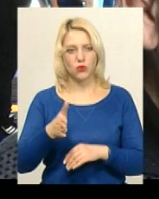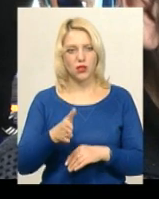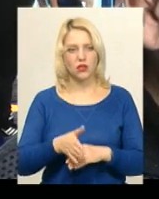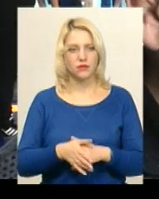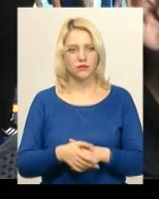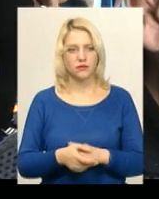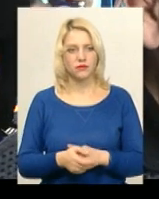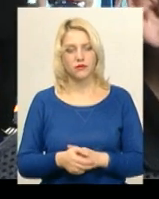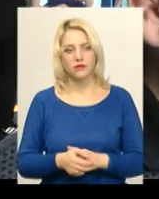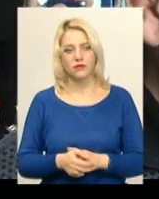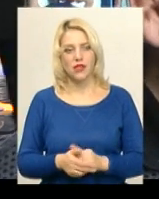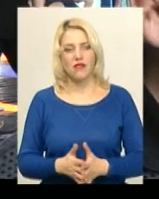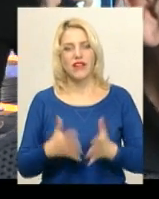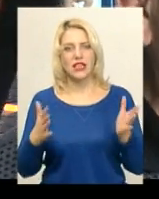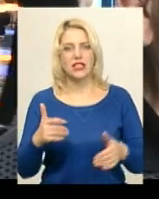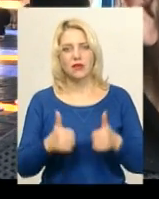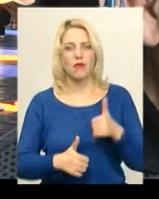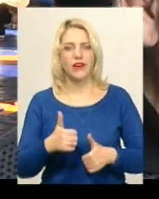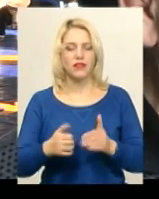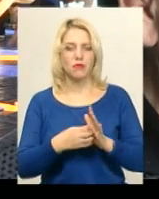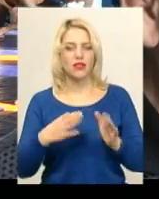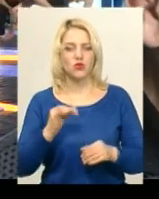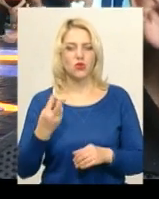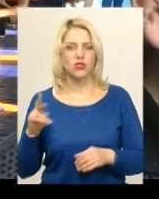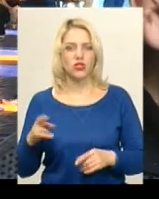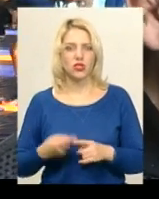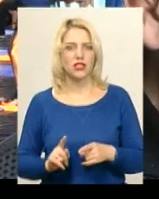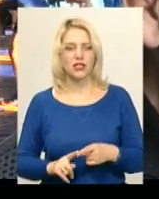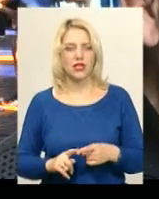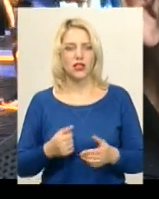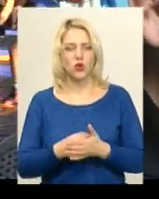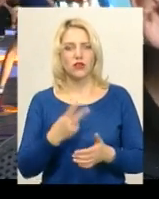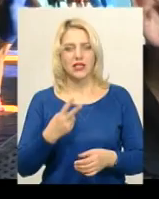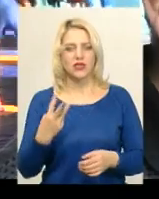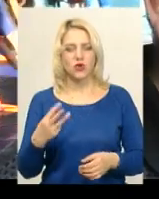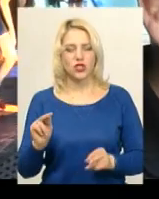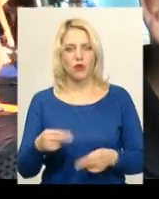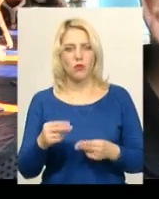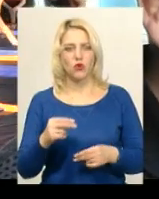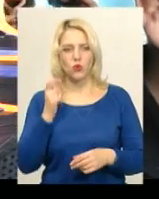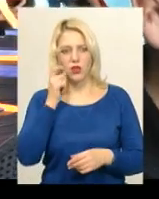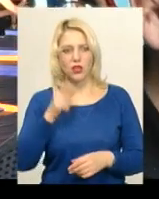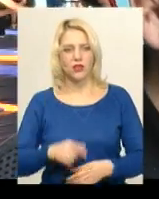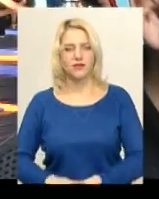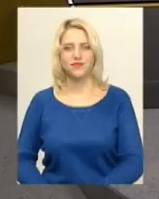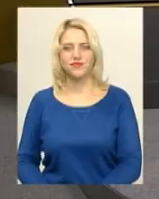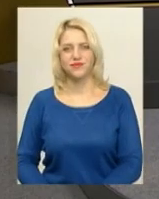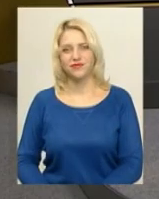дуже великі змагання, 15 січня – це до 23 чемпіонат України».